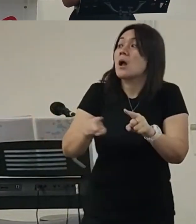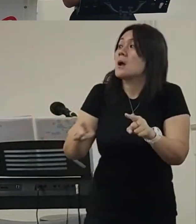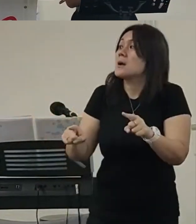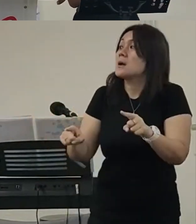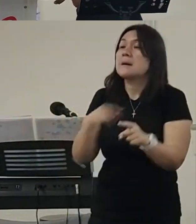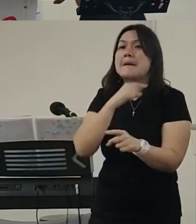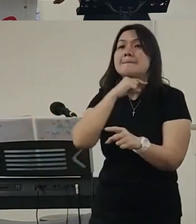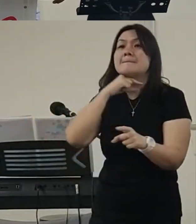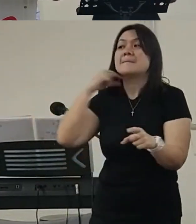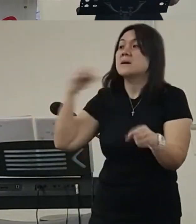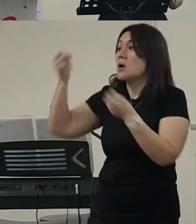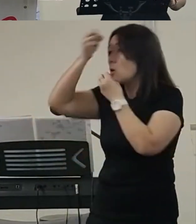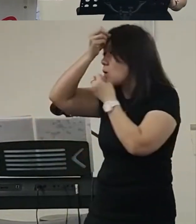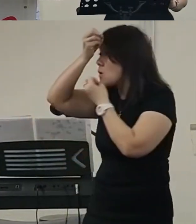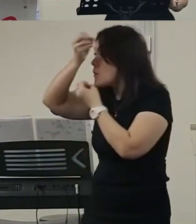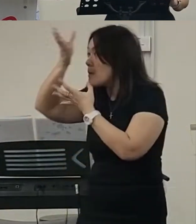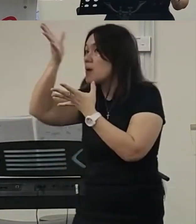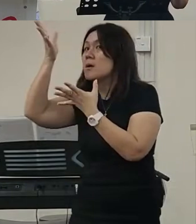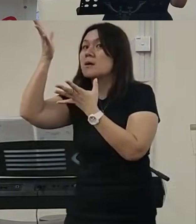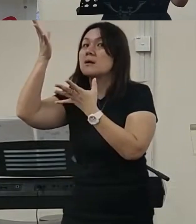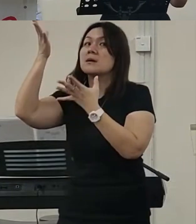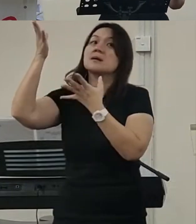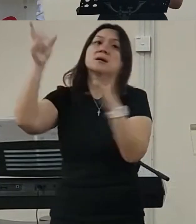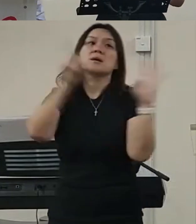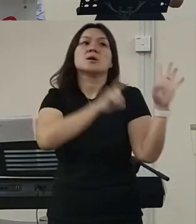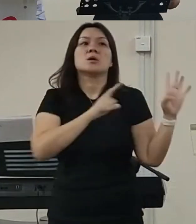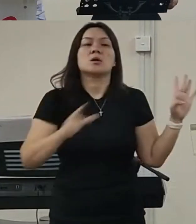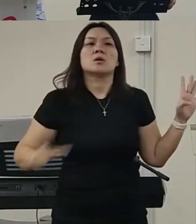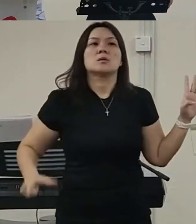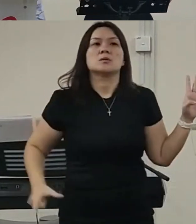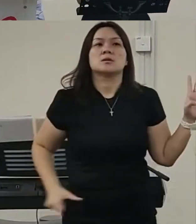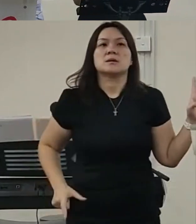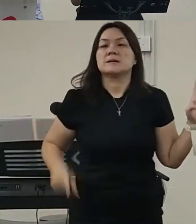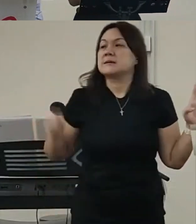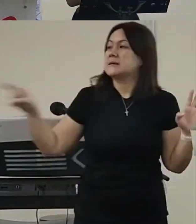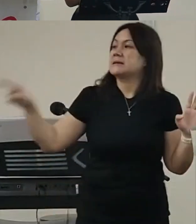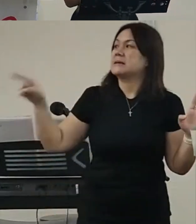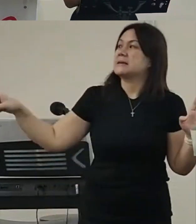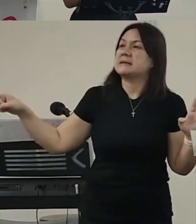所以当我顺服上帝的时候呢这个魔鬼呢就离开了